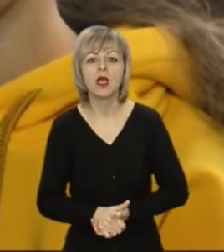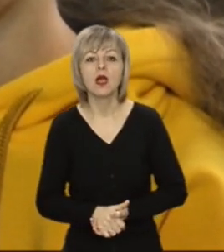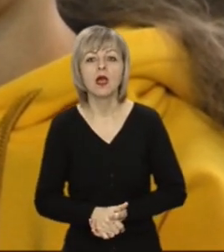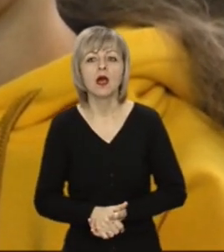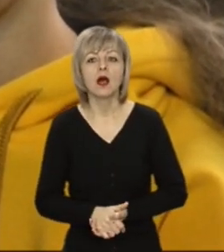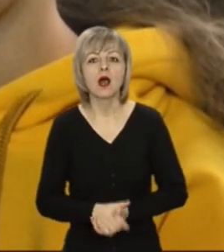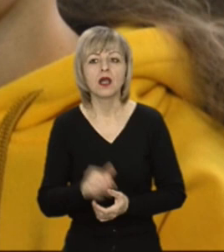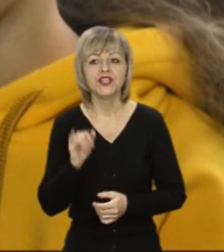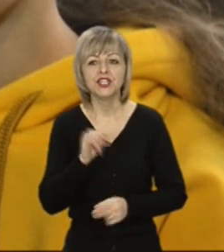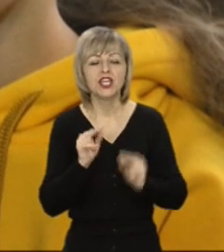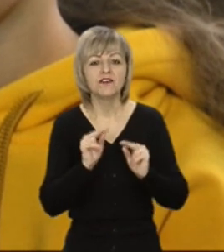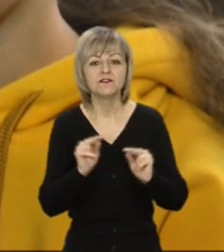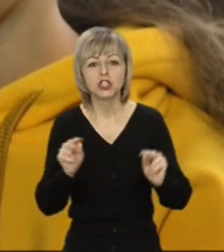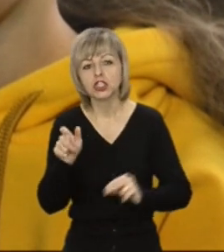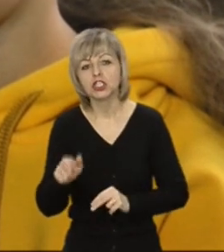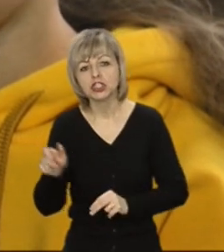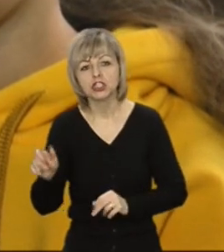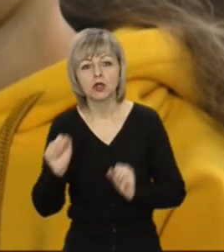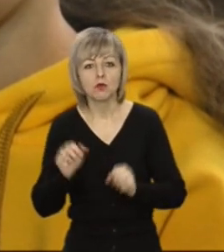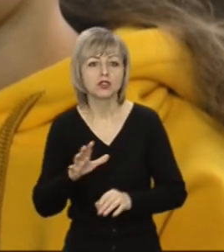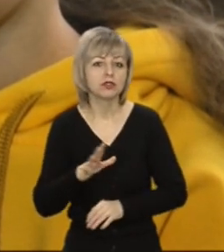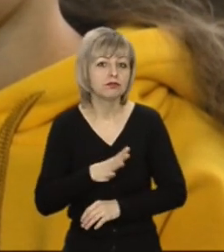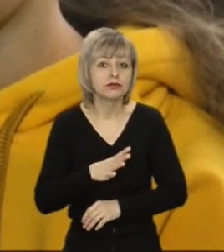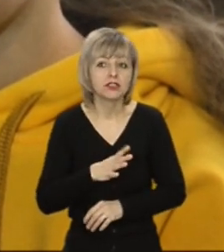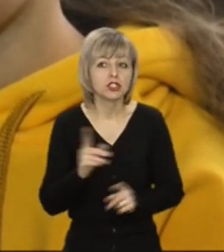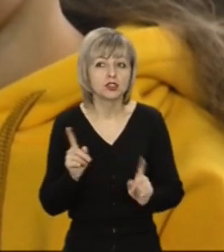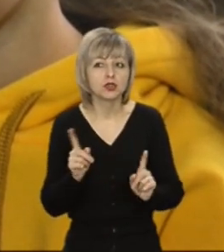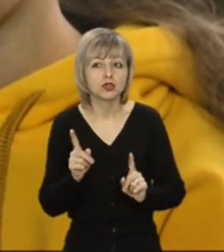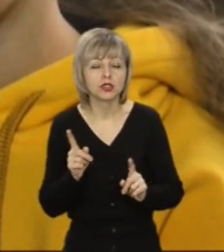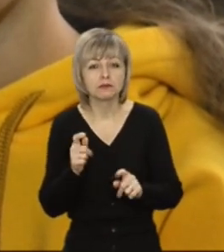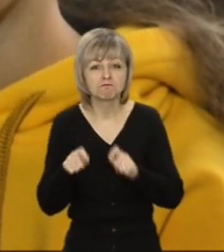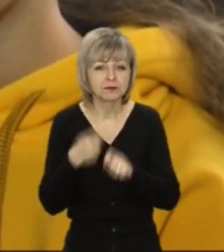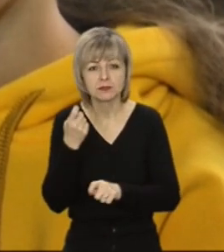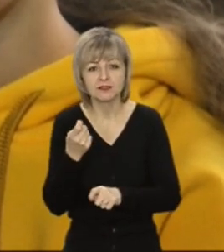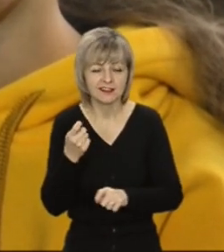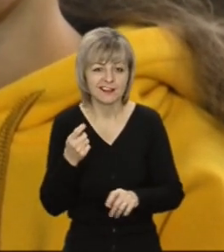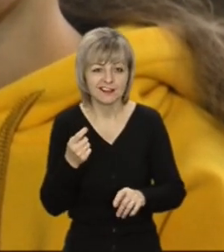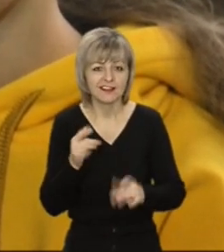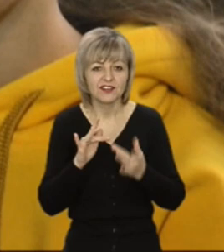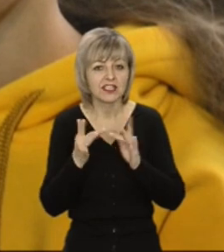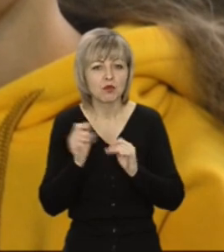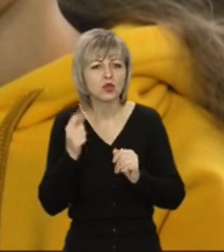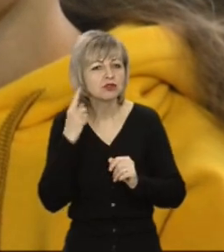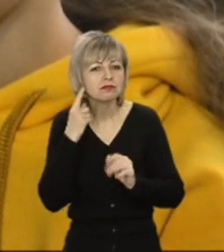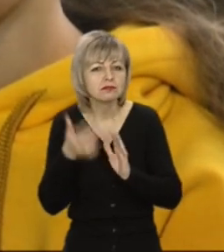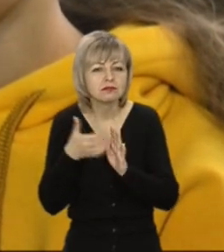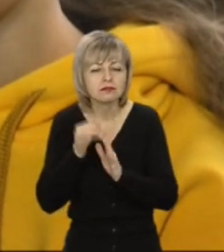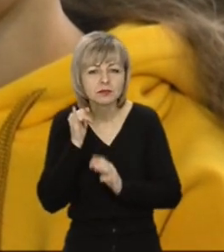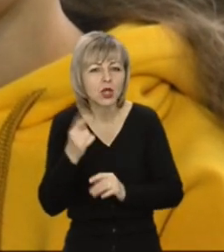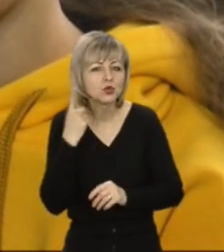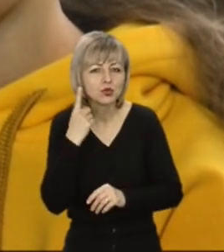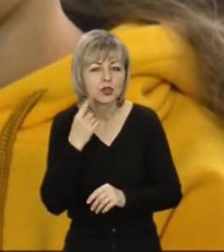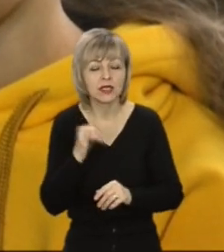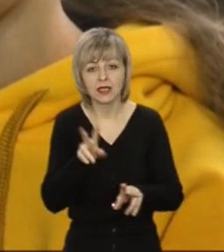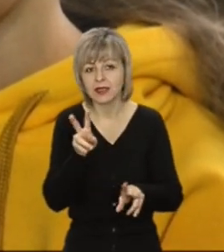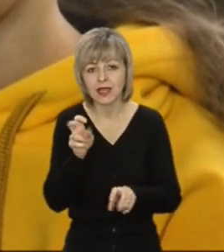І вчителі може бути якийсь збій трапитись, ти можеш щось не почути і вже тему